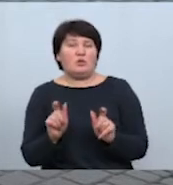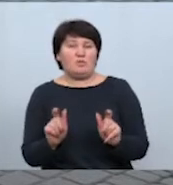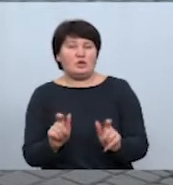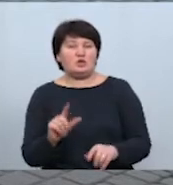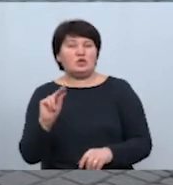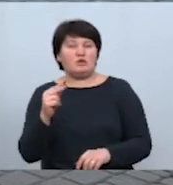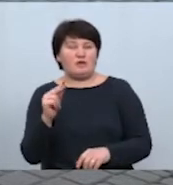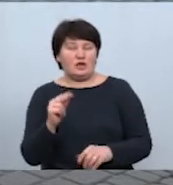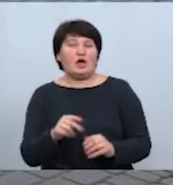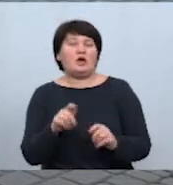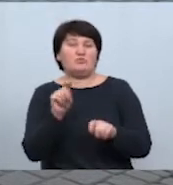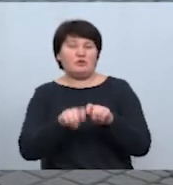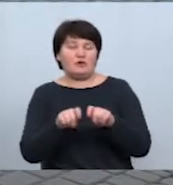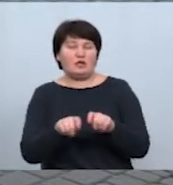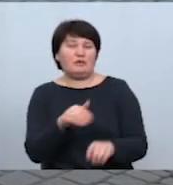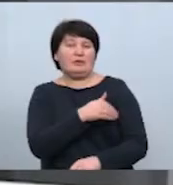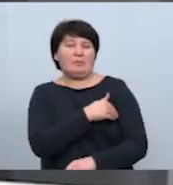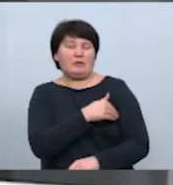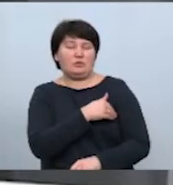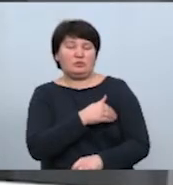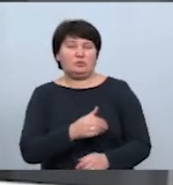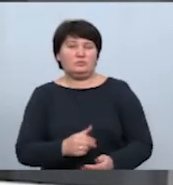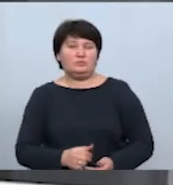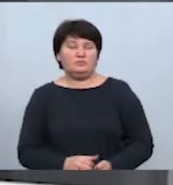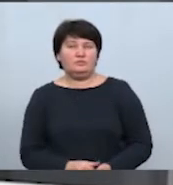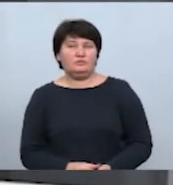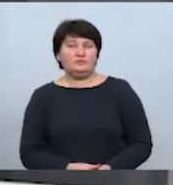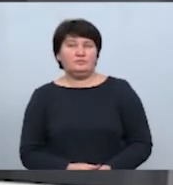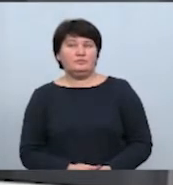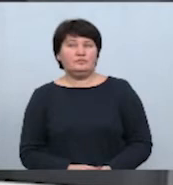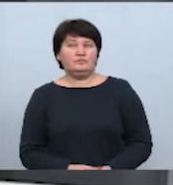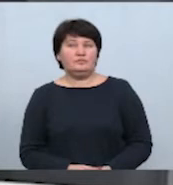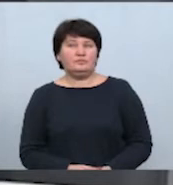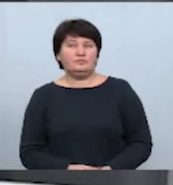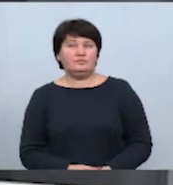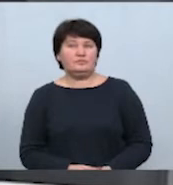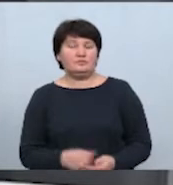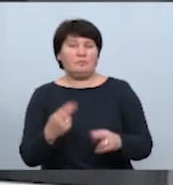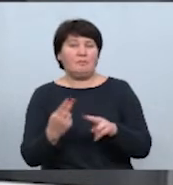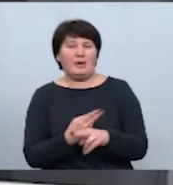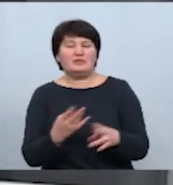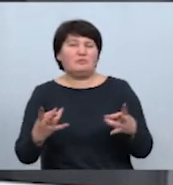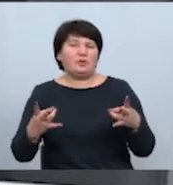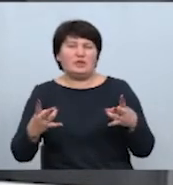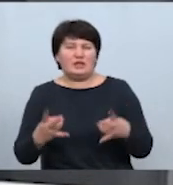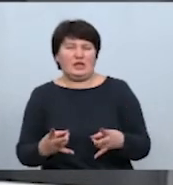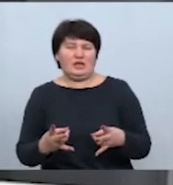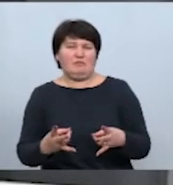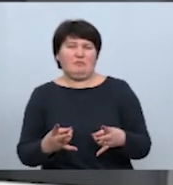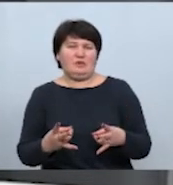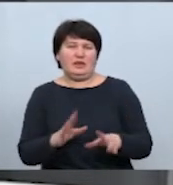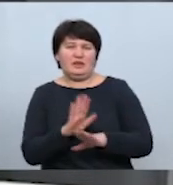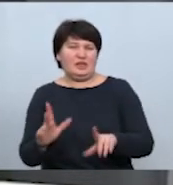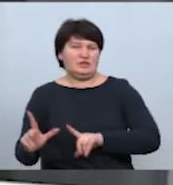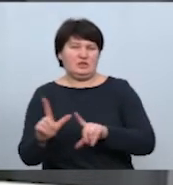пунктах пропуску мірятимуть температуру. Мовить не про те, що без потреби рекомендувати не заїжджати